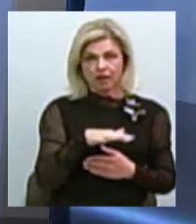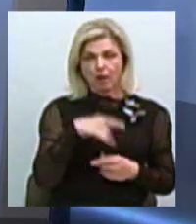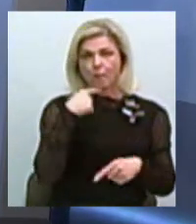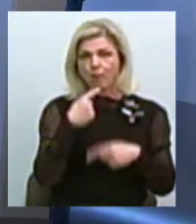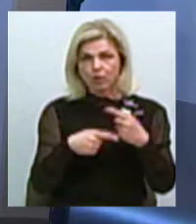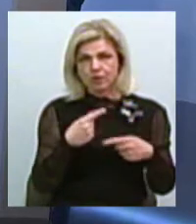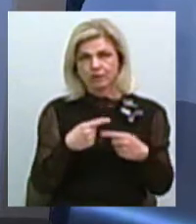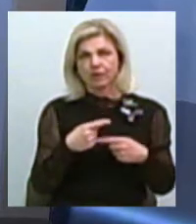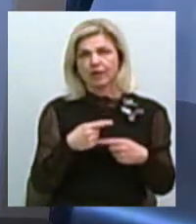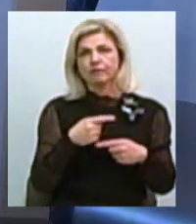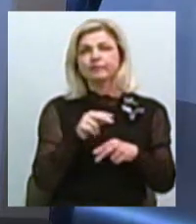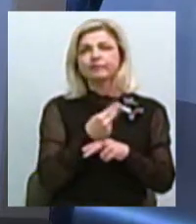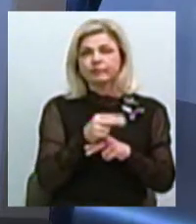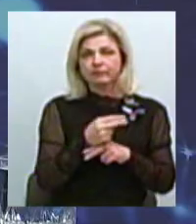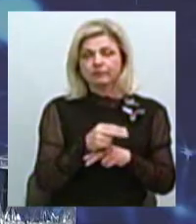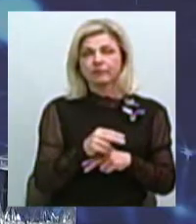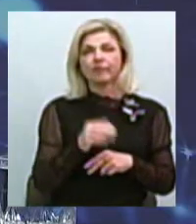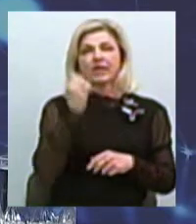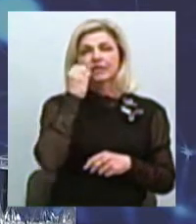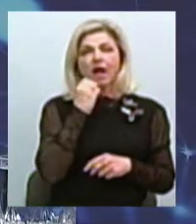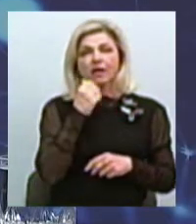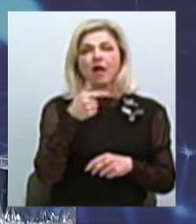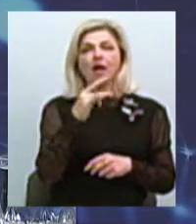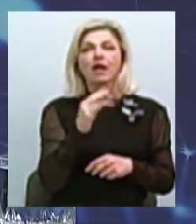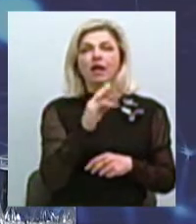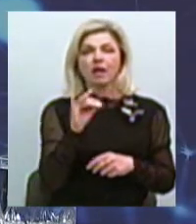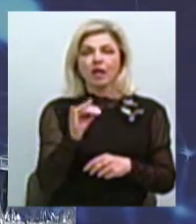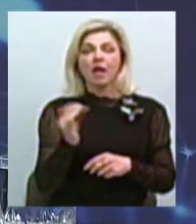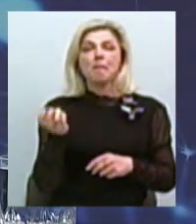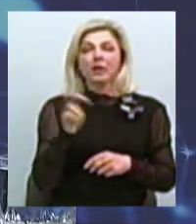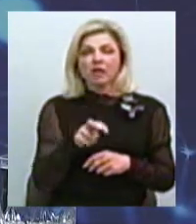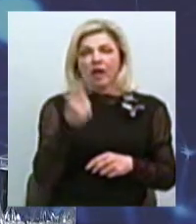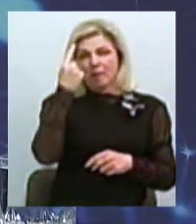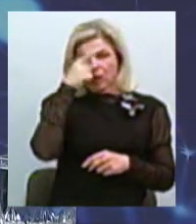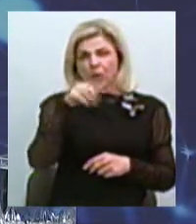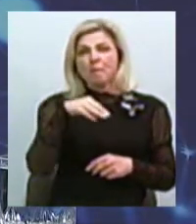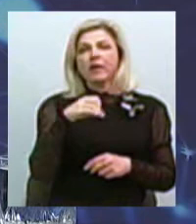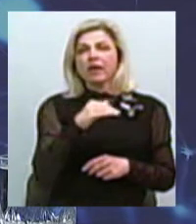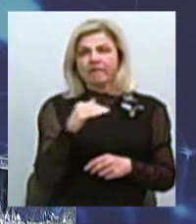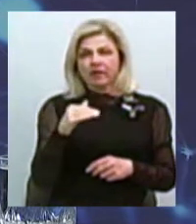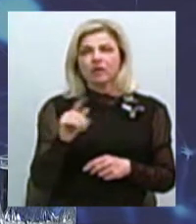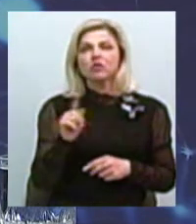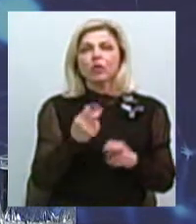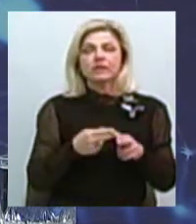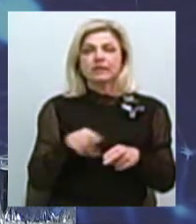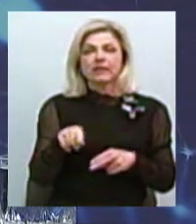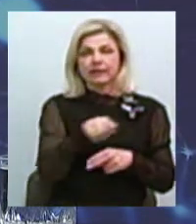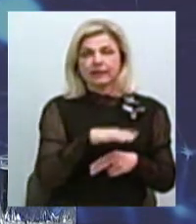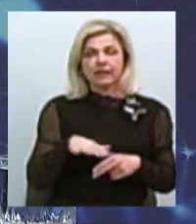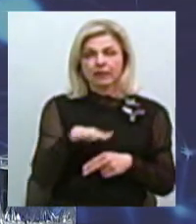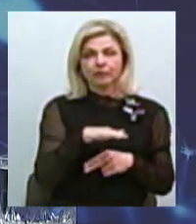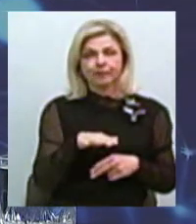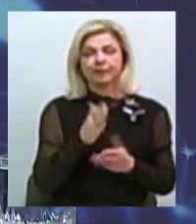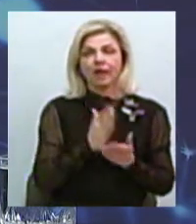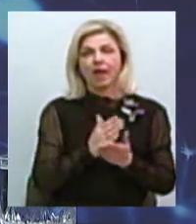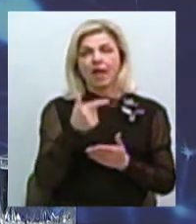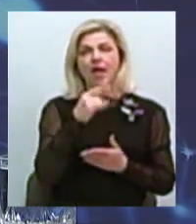виправдати. Стародавні греки прийшли, вони придумали міф. То, що ця територія не кемірійська, вона є